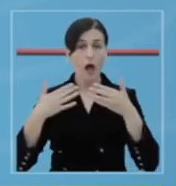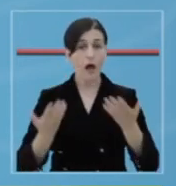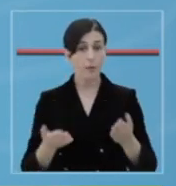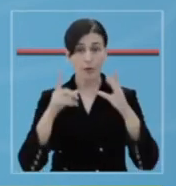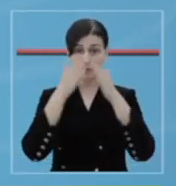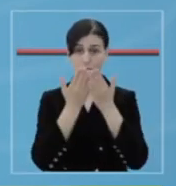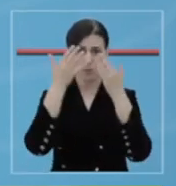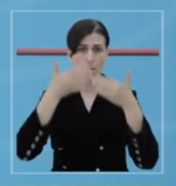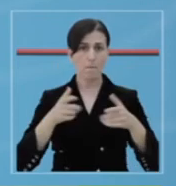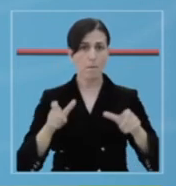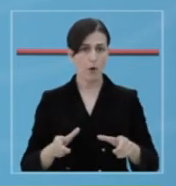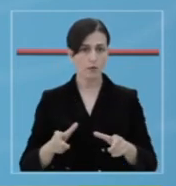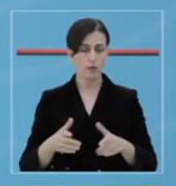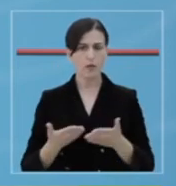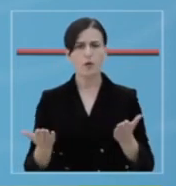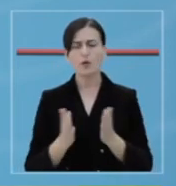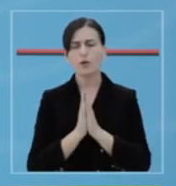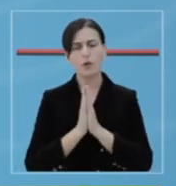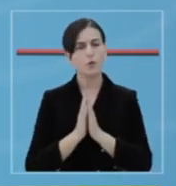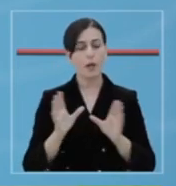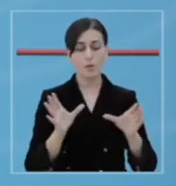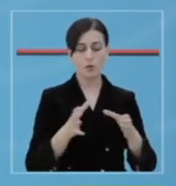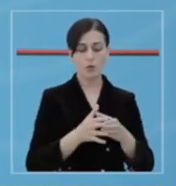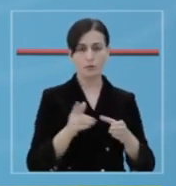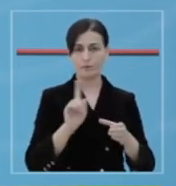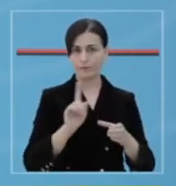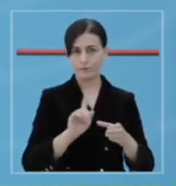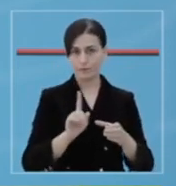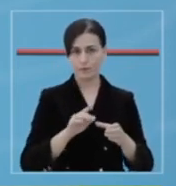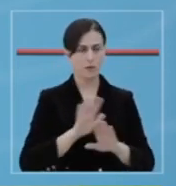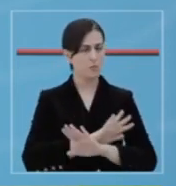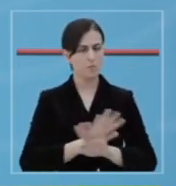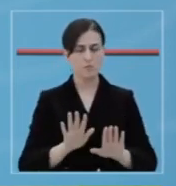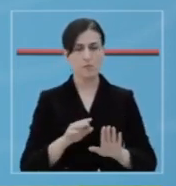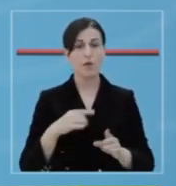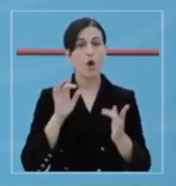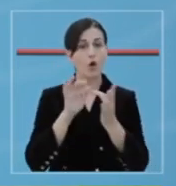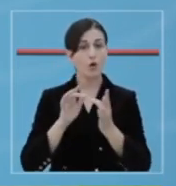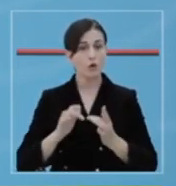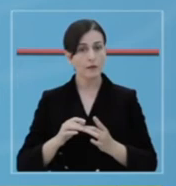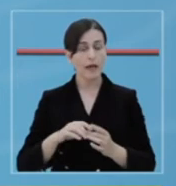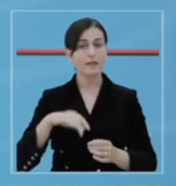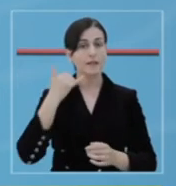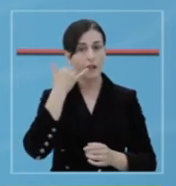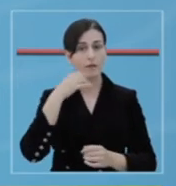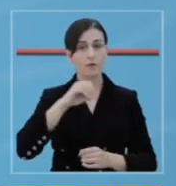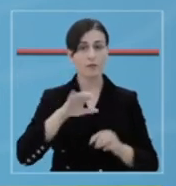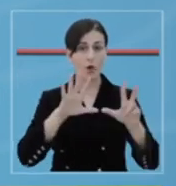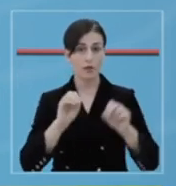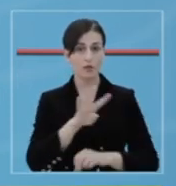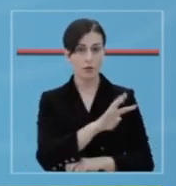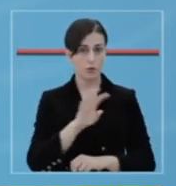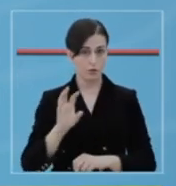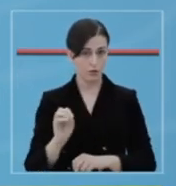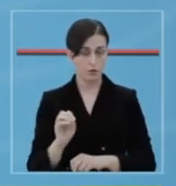barjerë mbrojtëse. Jullutem mos u grumbulloni për qëfar do lojarësue, kontaktoni në përmjet linje së gjelbër